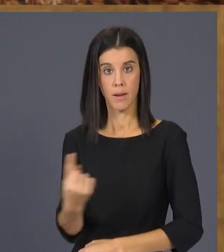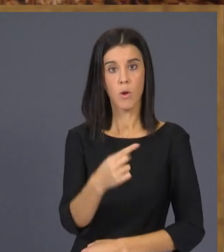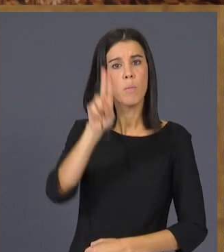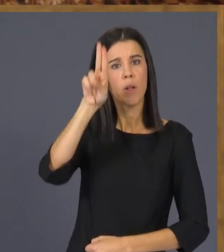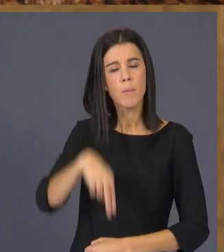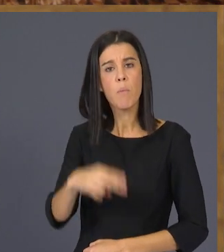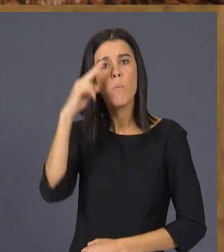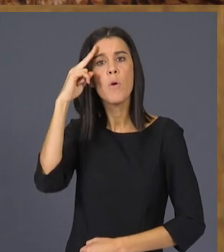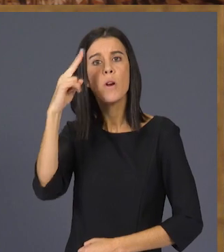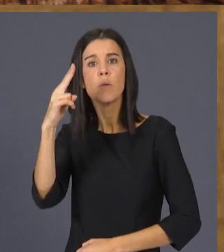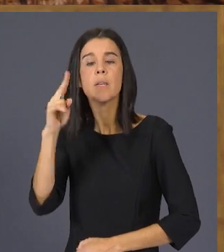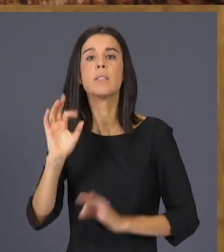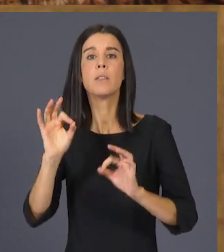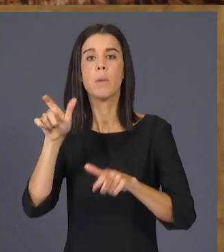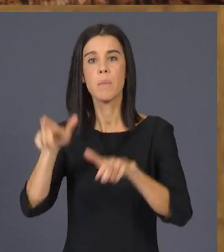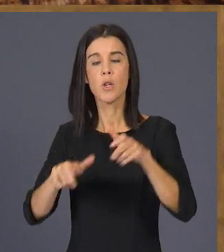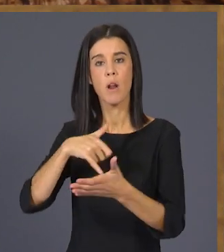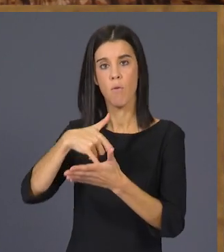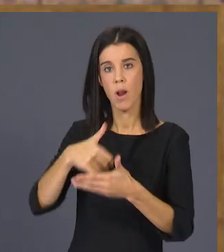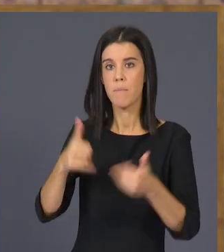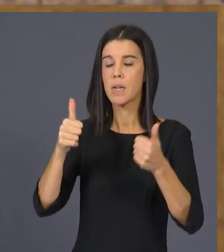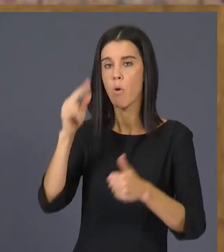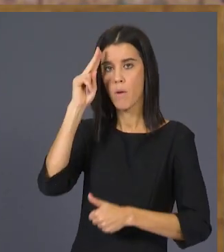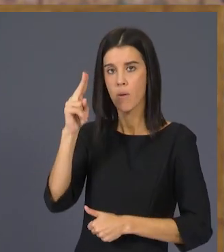responsabilitat amb les persones més vulnerables.